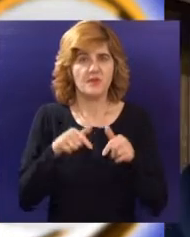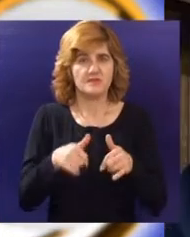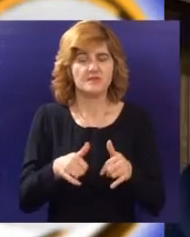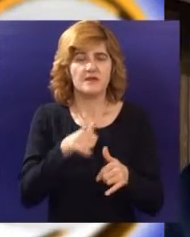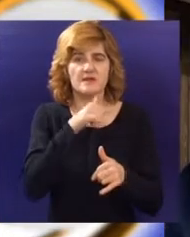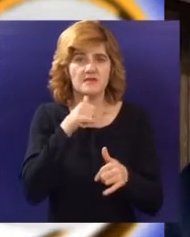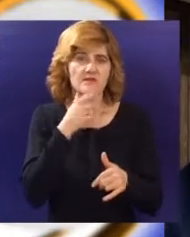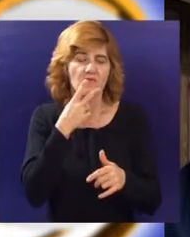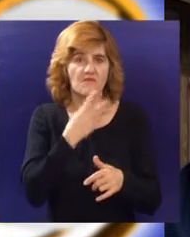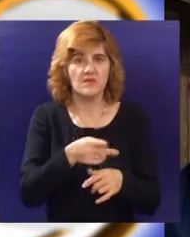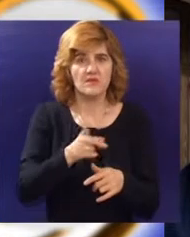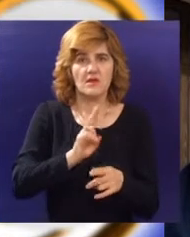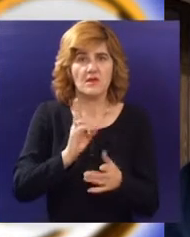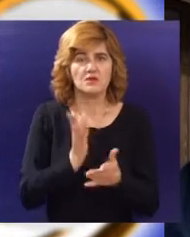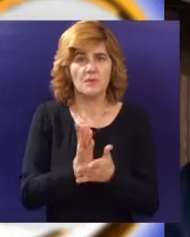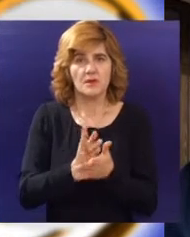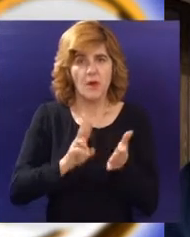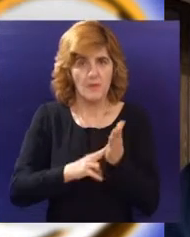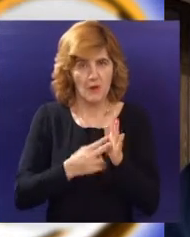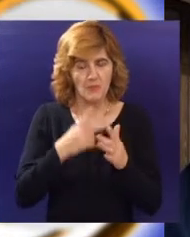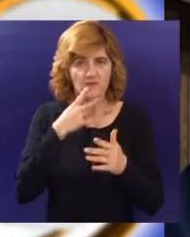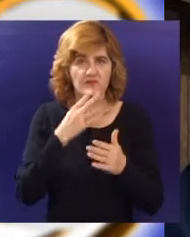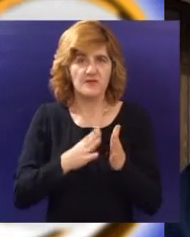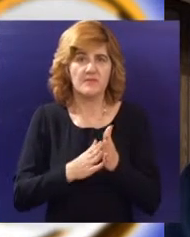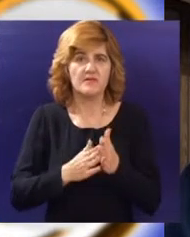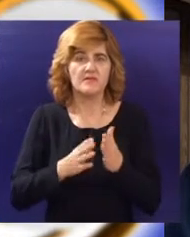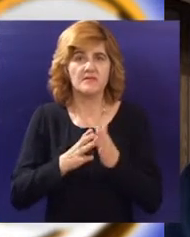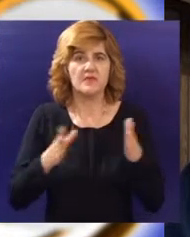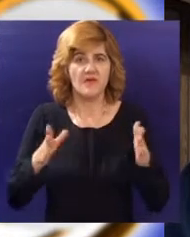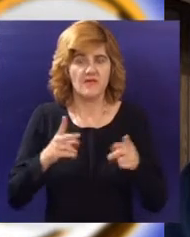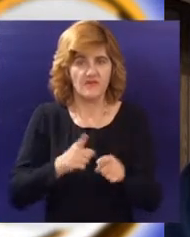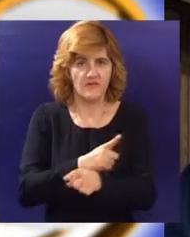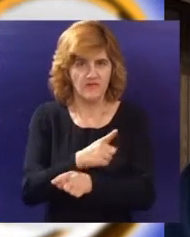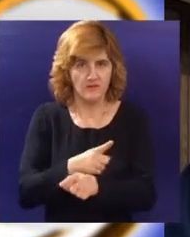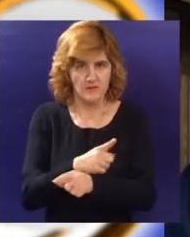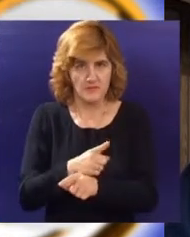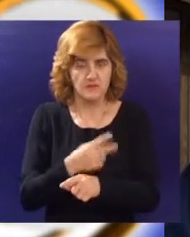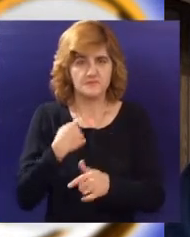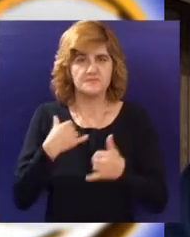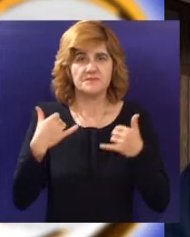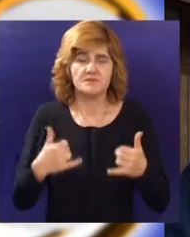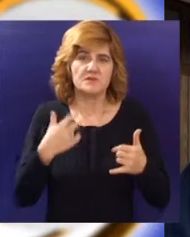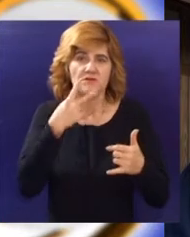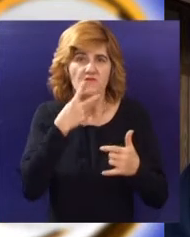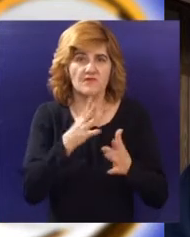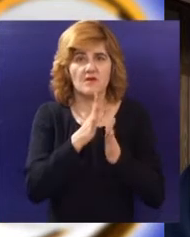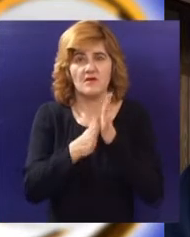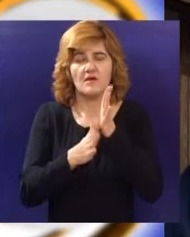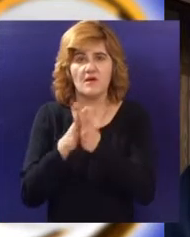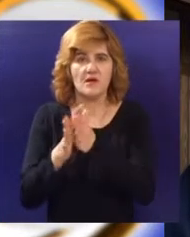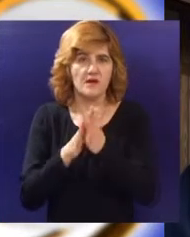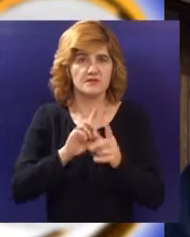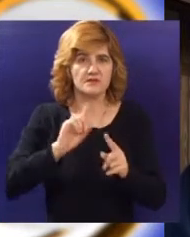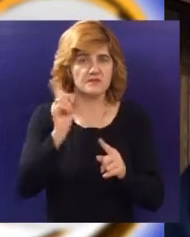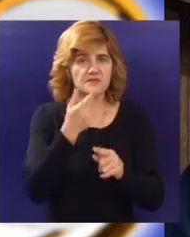vegetacije ne očekuju se neki problemi, prema nekim našim saznanjima u razgovorima sa